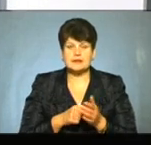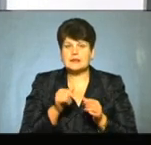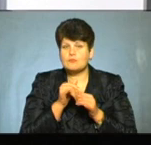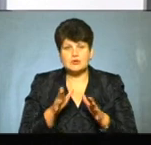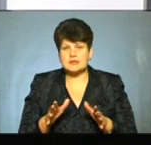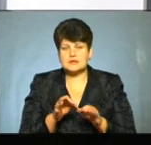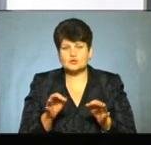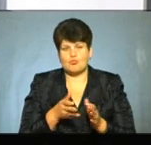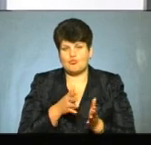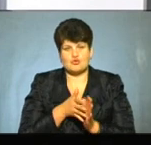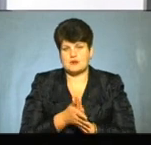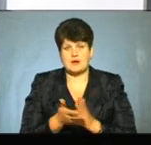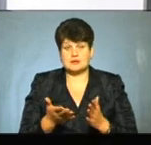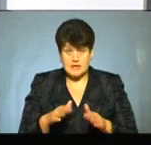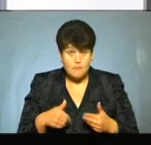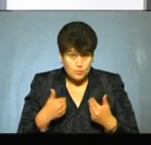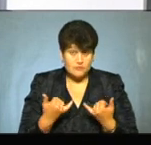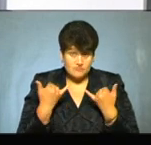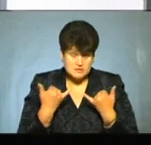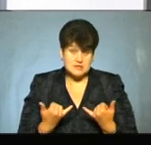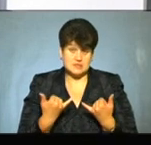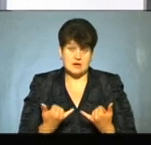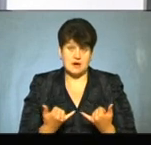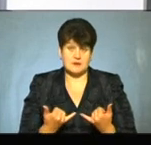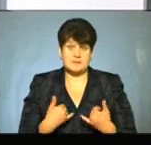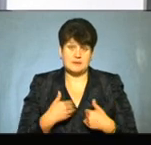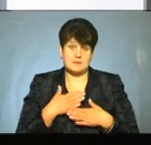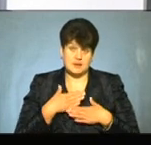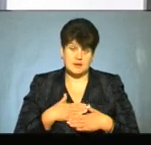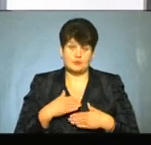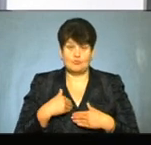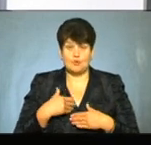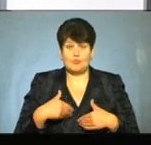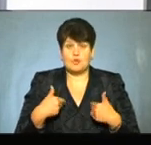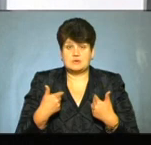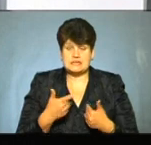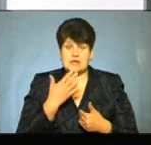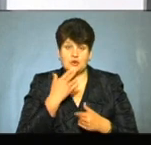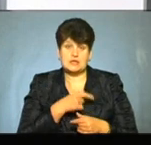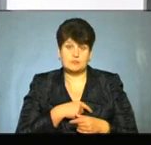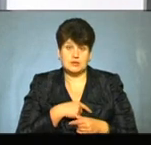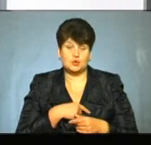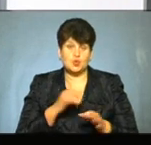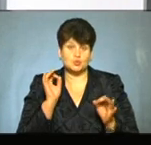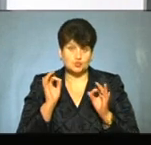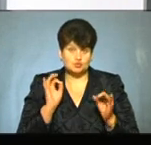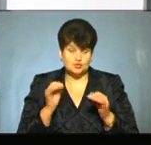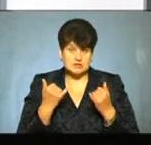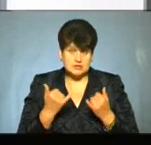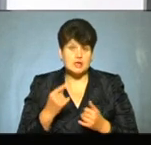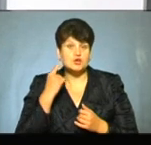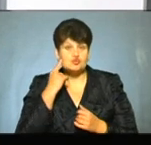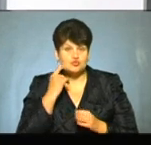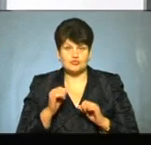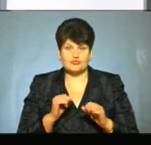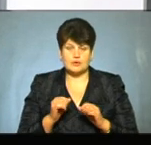можна було не на що інше, крім доріг. От я пропонував зараз, до речі, мені приїхнувши мою пропозицією, і народні деплати зараз озвучують на бюджетному комітеті, і